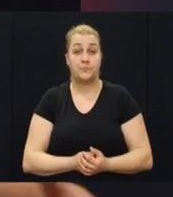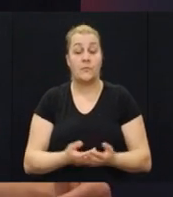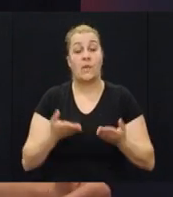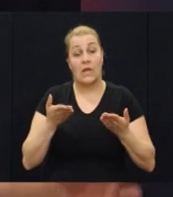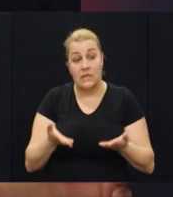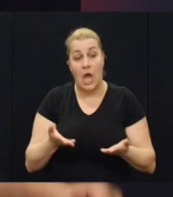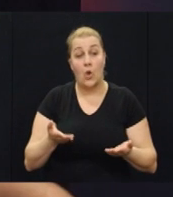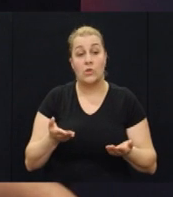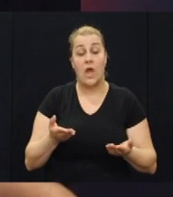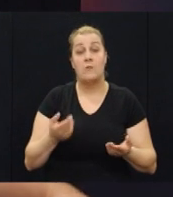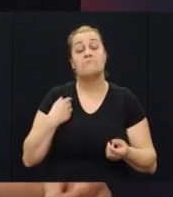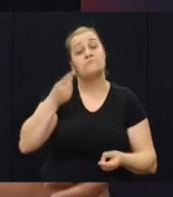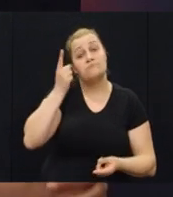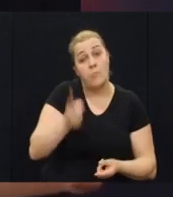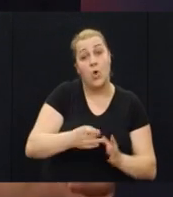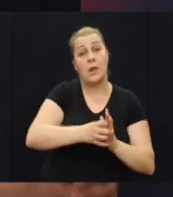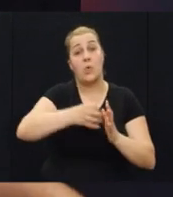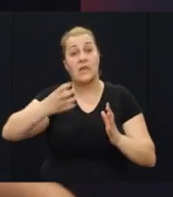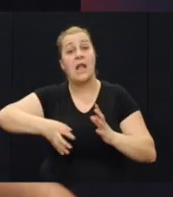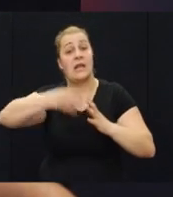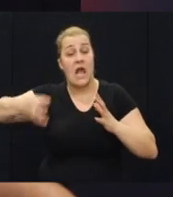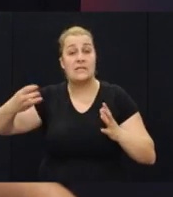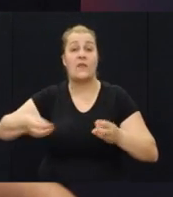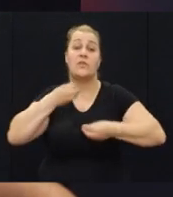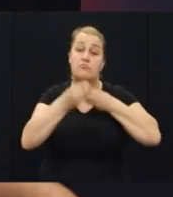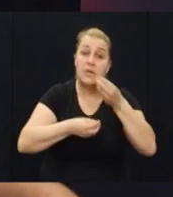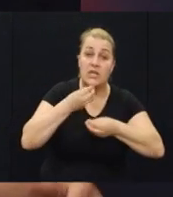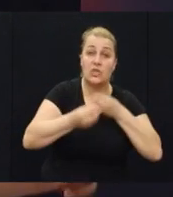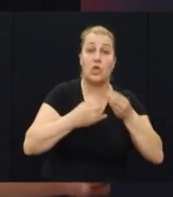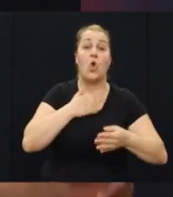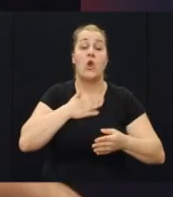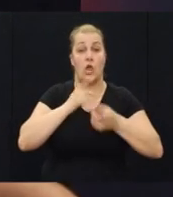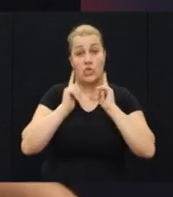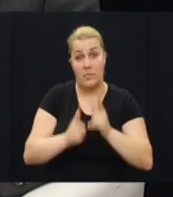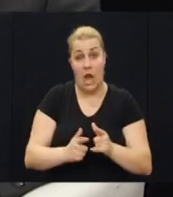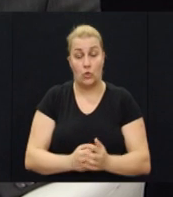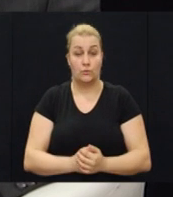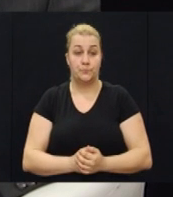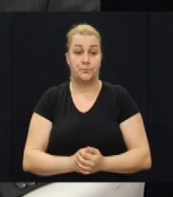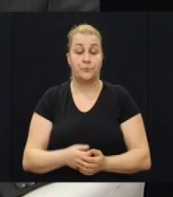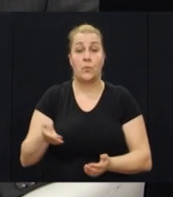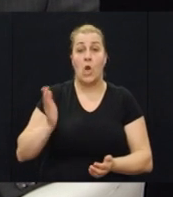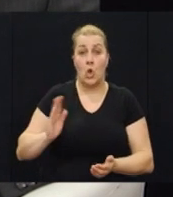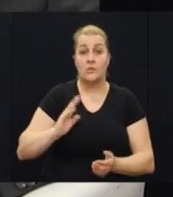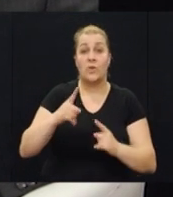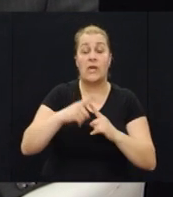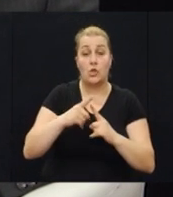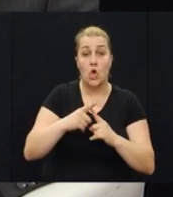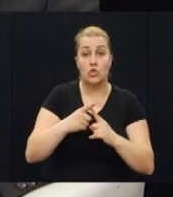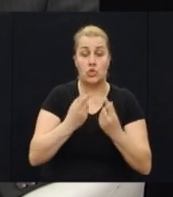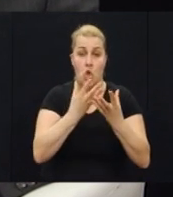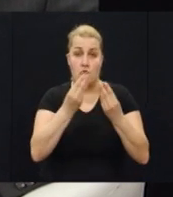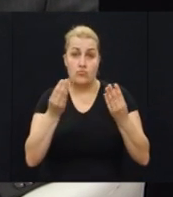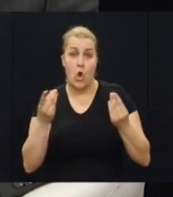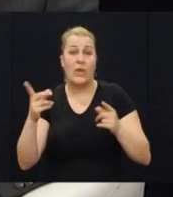Tako da moramo i dalje nastaviti pričati o našem ratu. Gospodin Tošić, evo, recimo to tako,